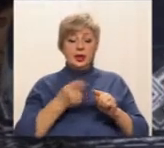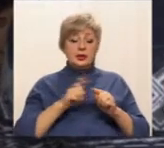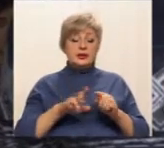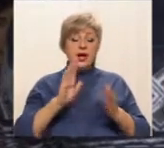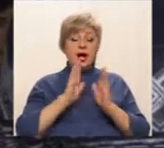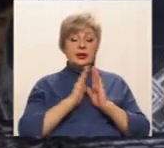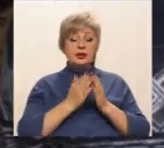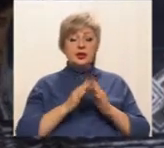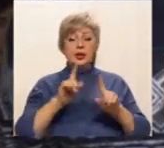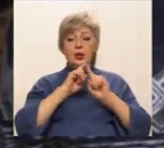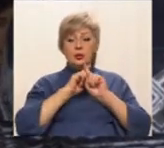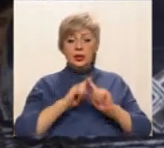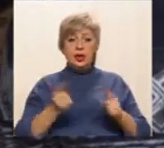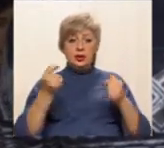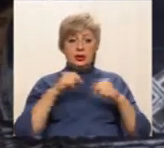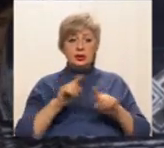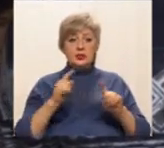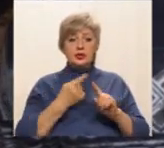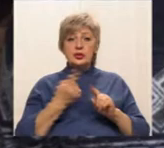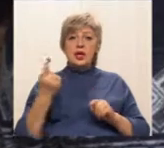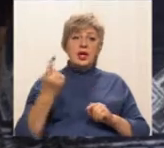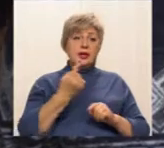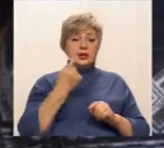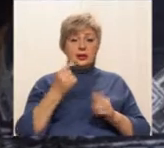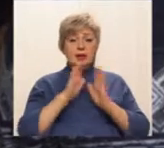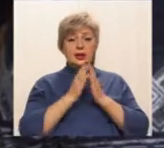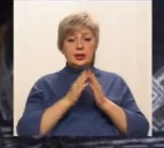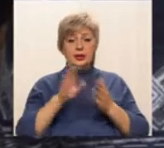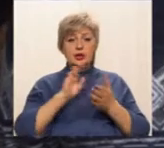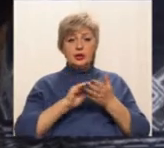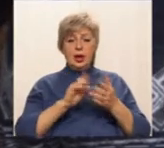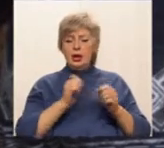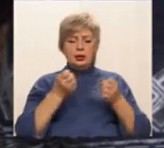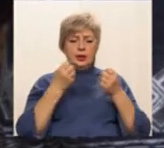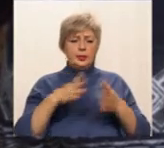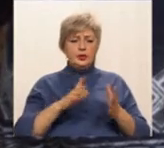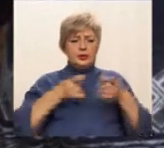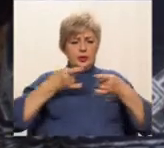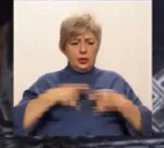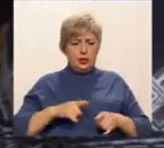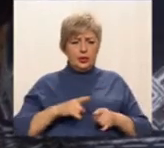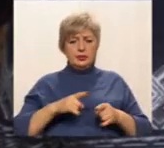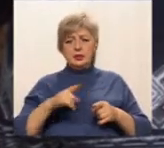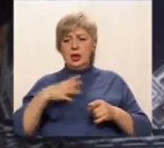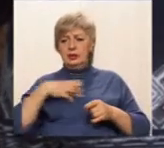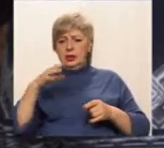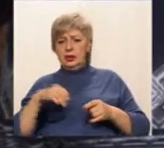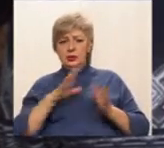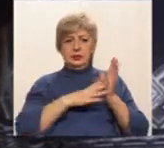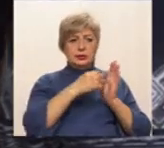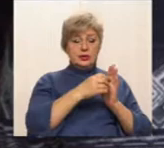що це єдина книжка нарисів. Тобто ми не обмежилися датами народження і загибелі